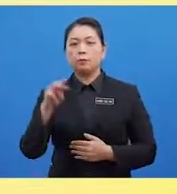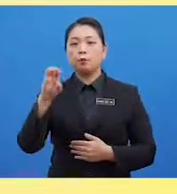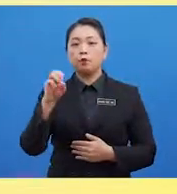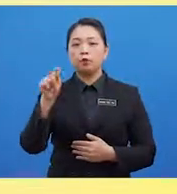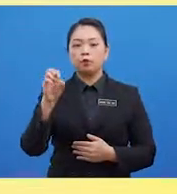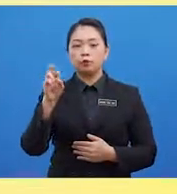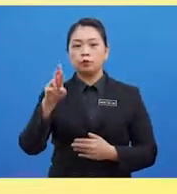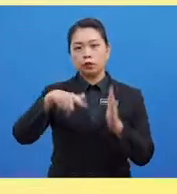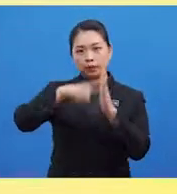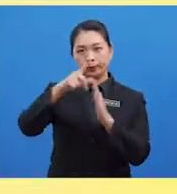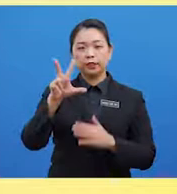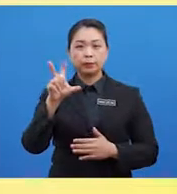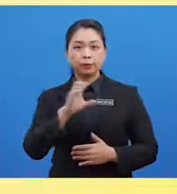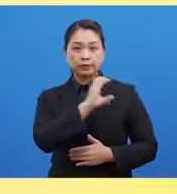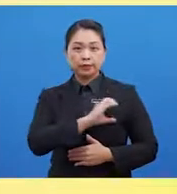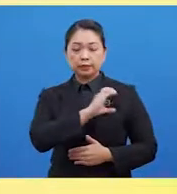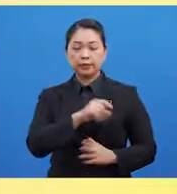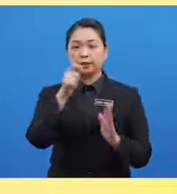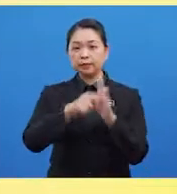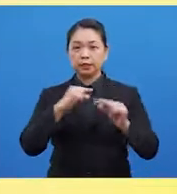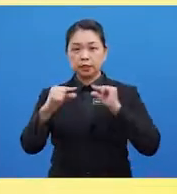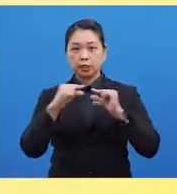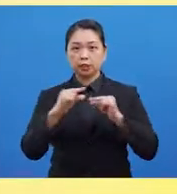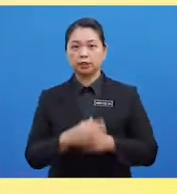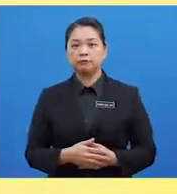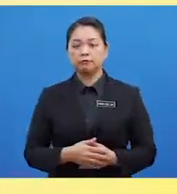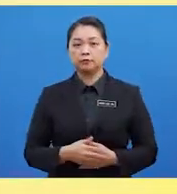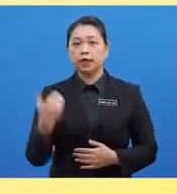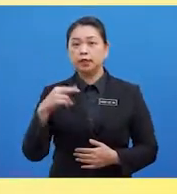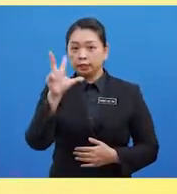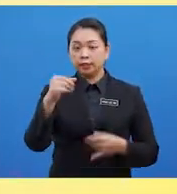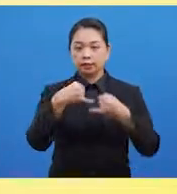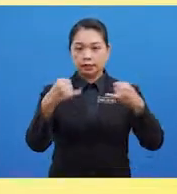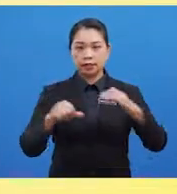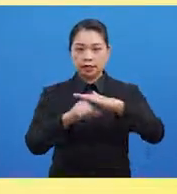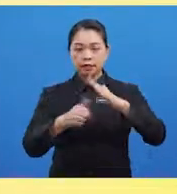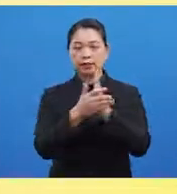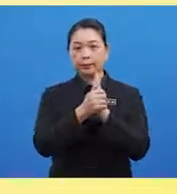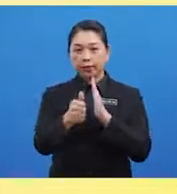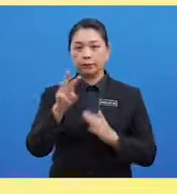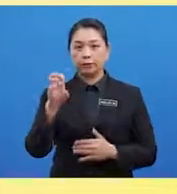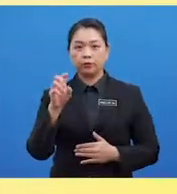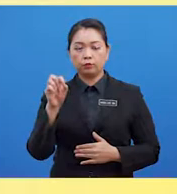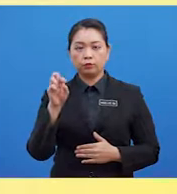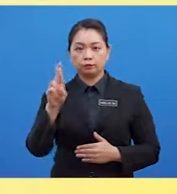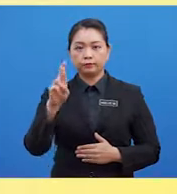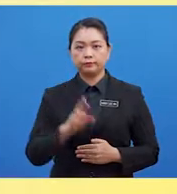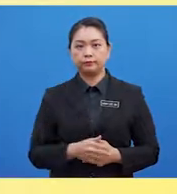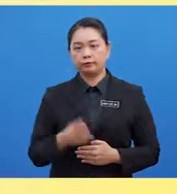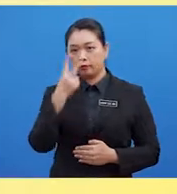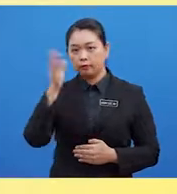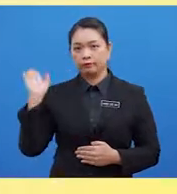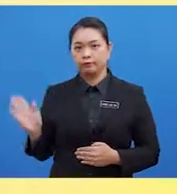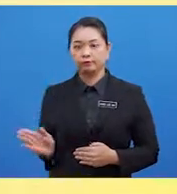Dengan Lebih Daripada 30 Ciri Pergerakan Terdapat 3 Jenis Asas Kemahiran Motor Yang Pertama